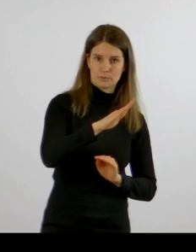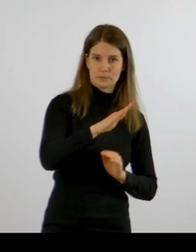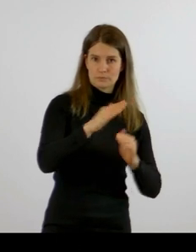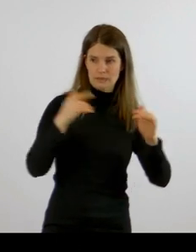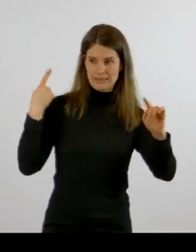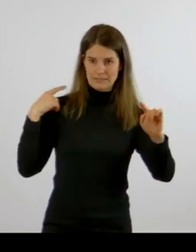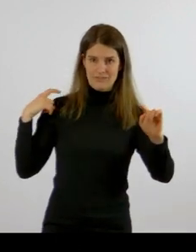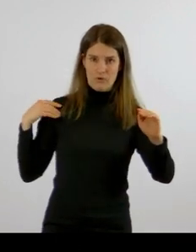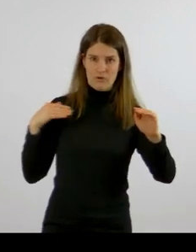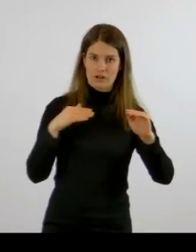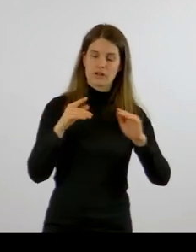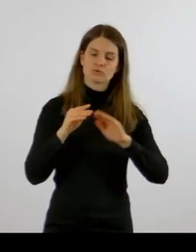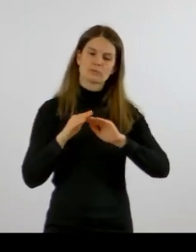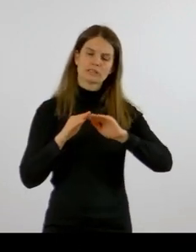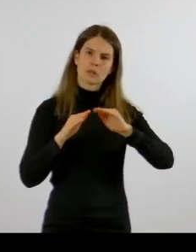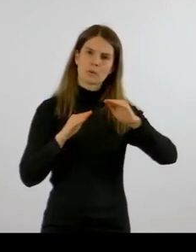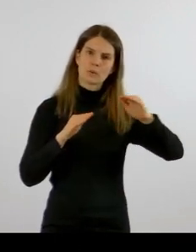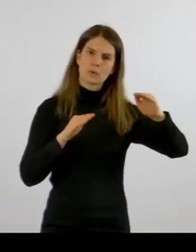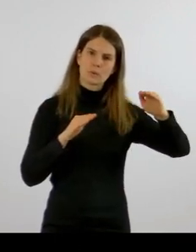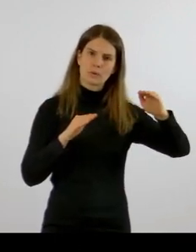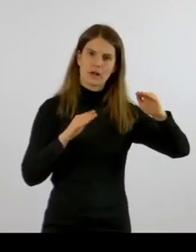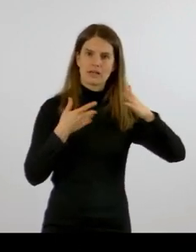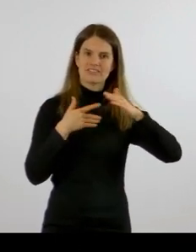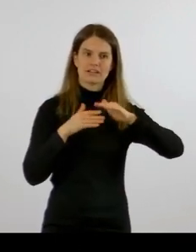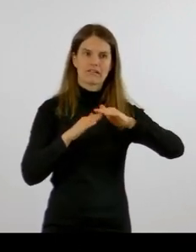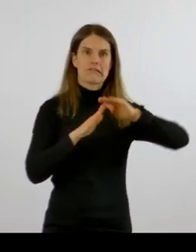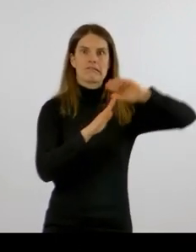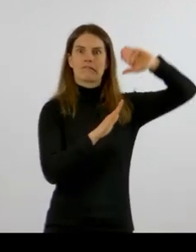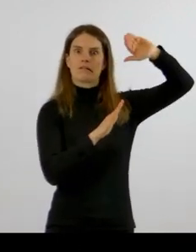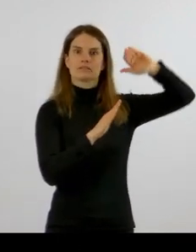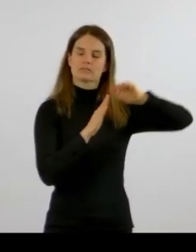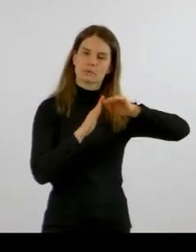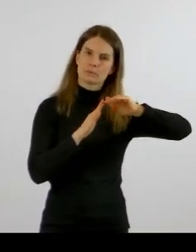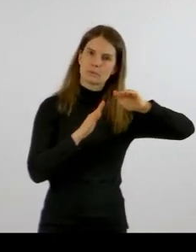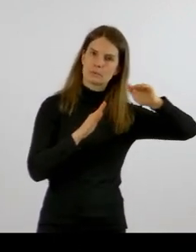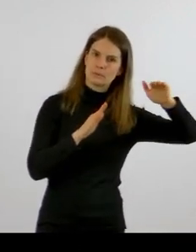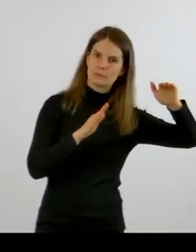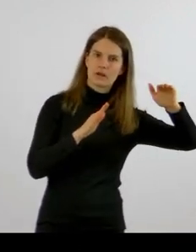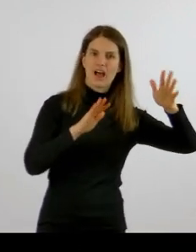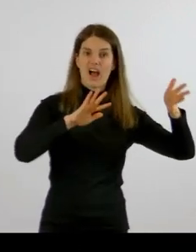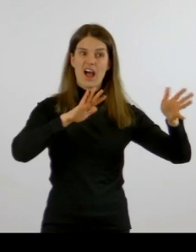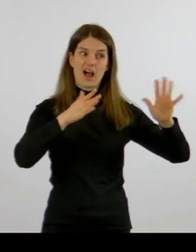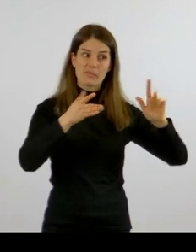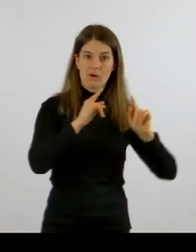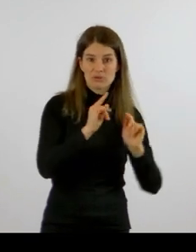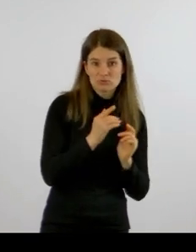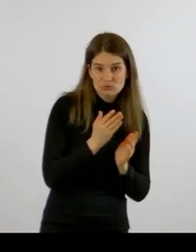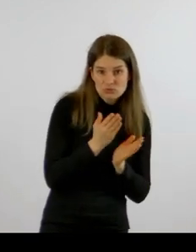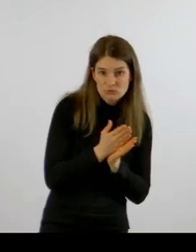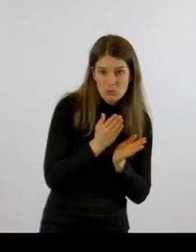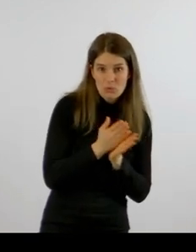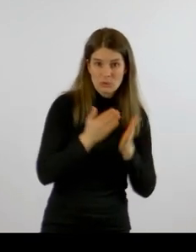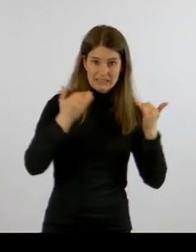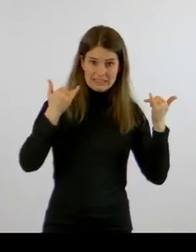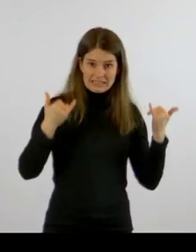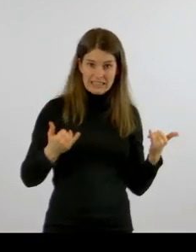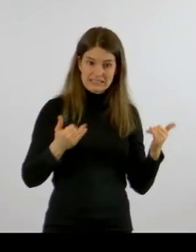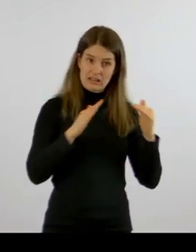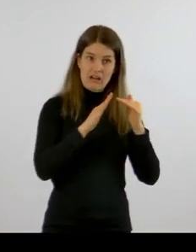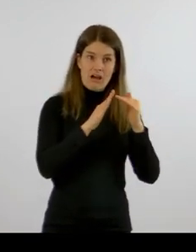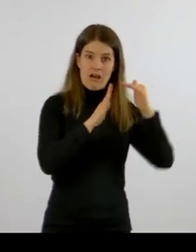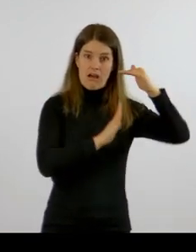Seitwärtsbewegung, aber wir sind uns nicht sicher darüber, ob damit die höchsten